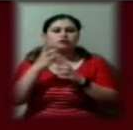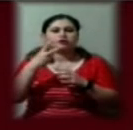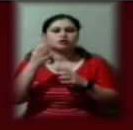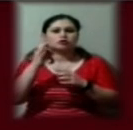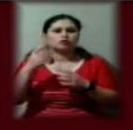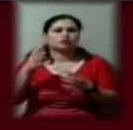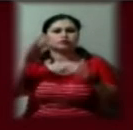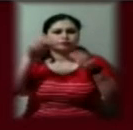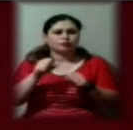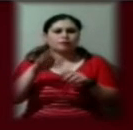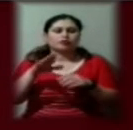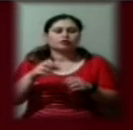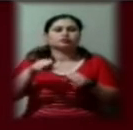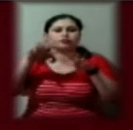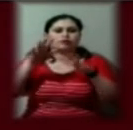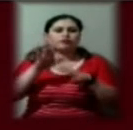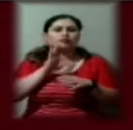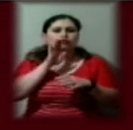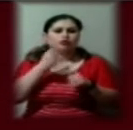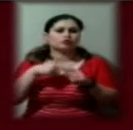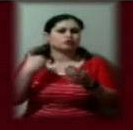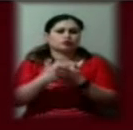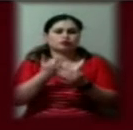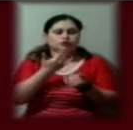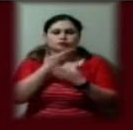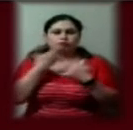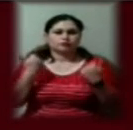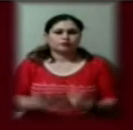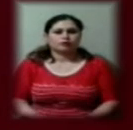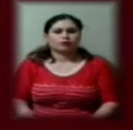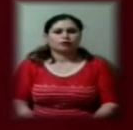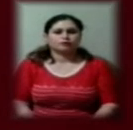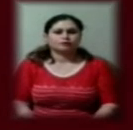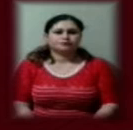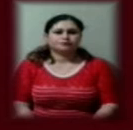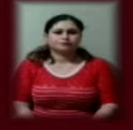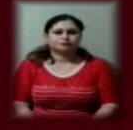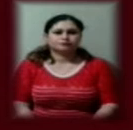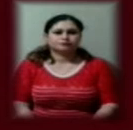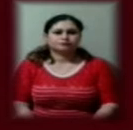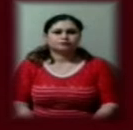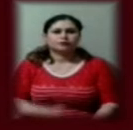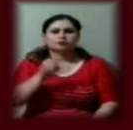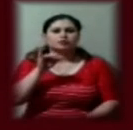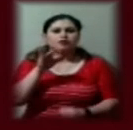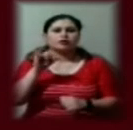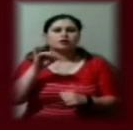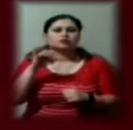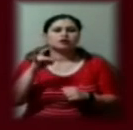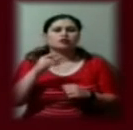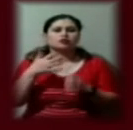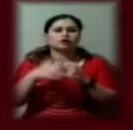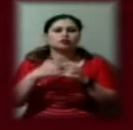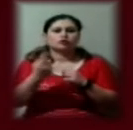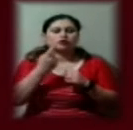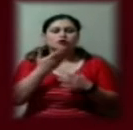Потім світло з'явилося. Із 5-ї ранку і досі немає світла. Зміївка, Береславський район, Херсонська область.